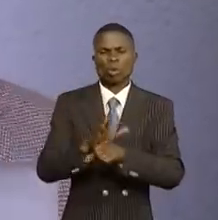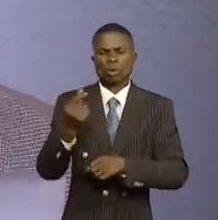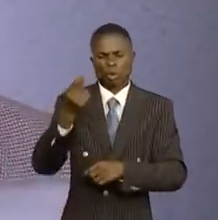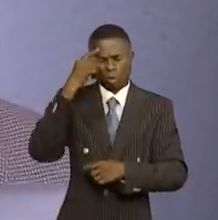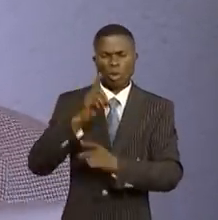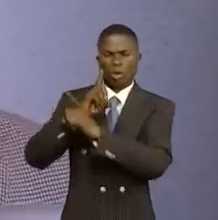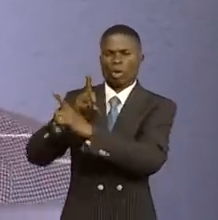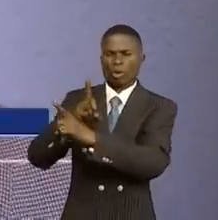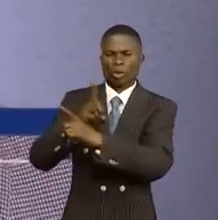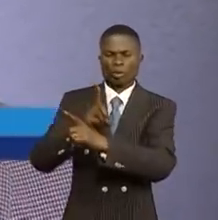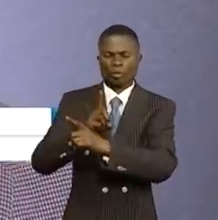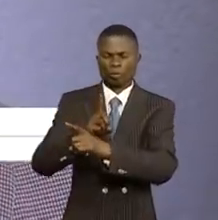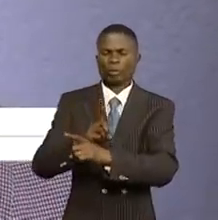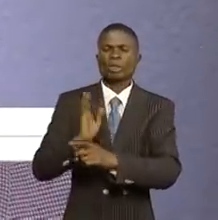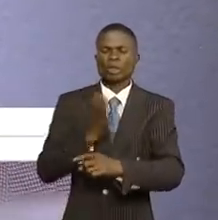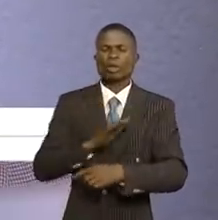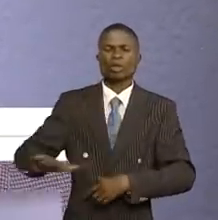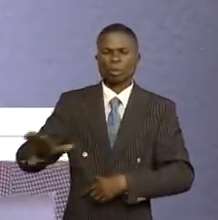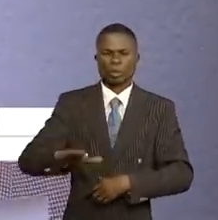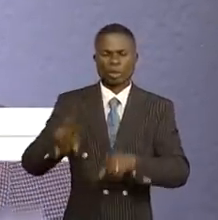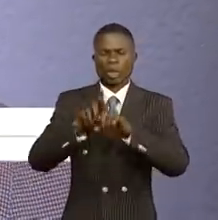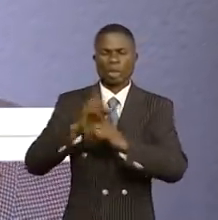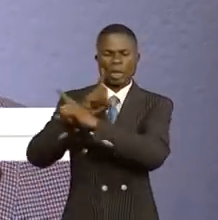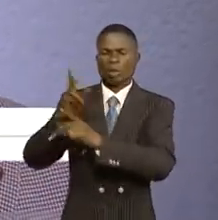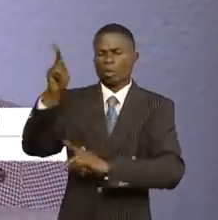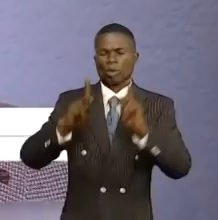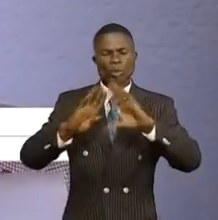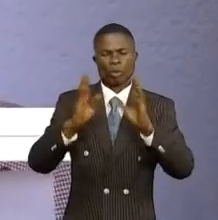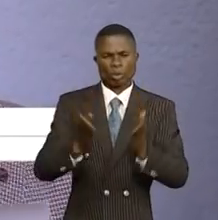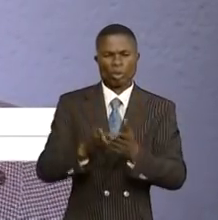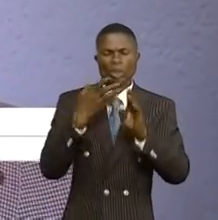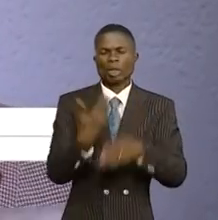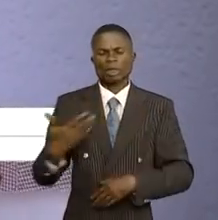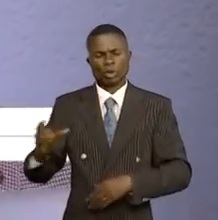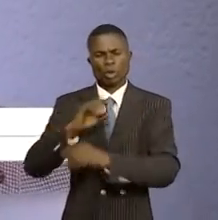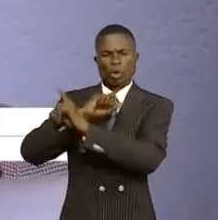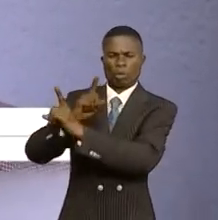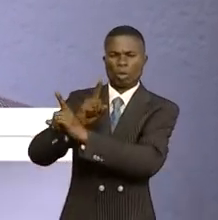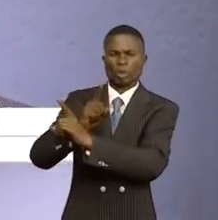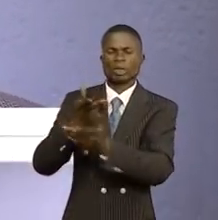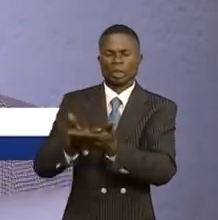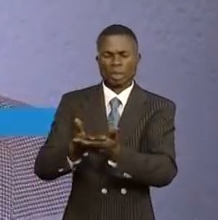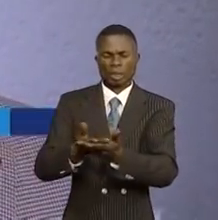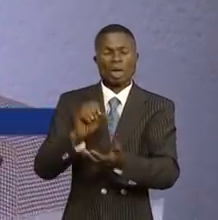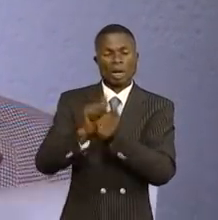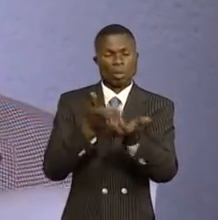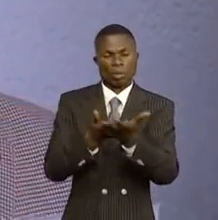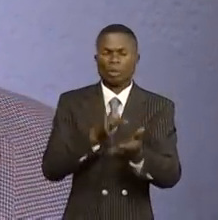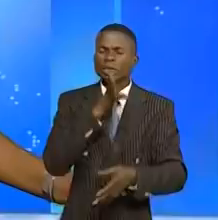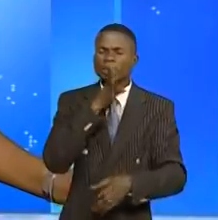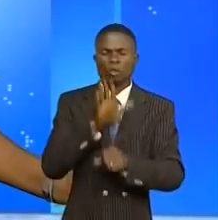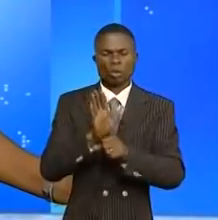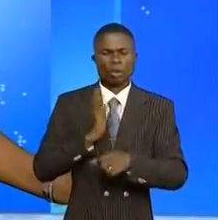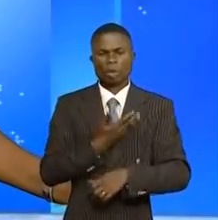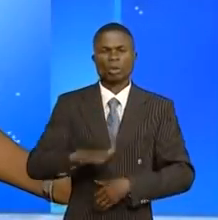défense de l'intégrité nationale et la protection des populations et de l'air bien, car cette situation a trop